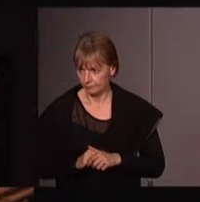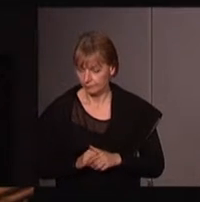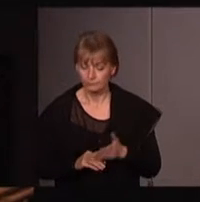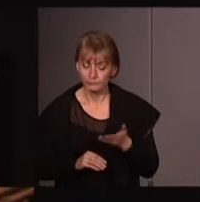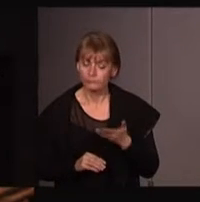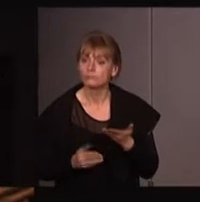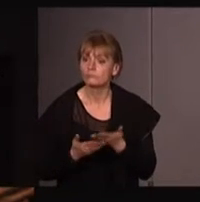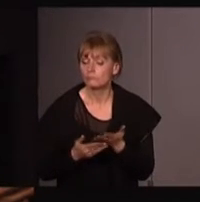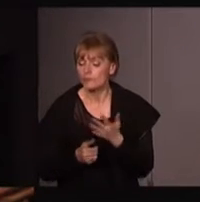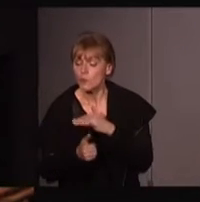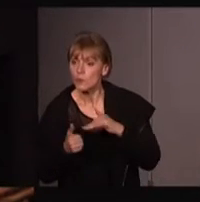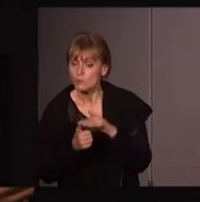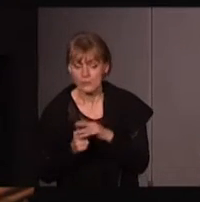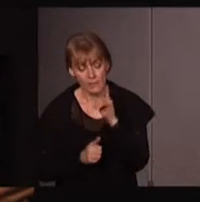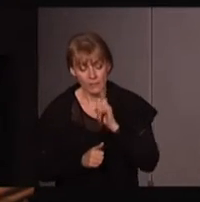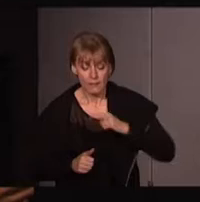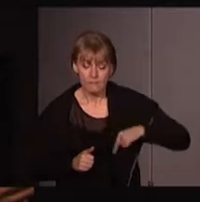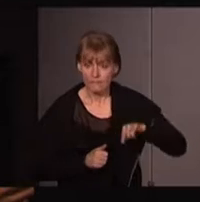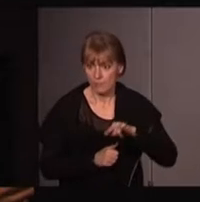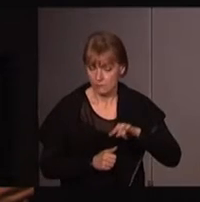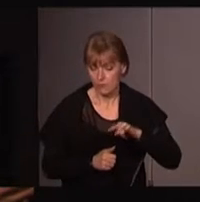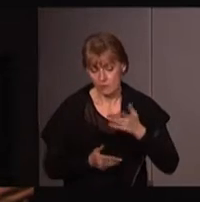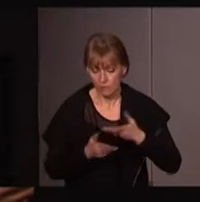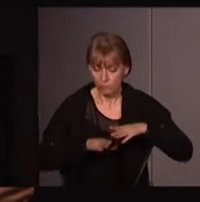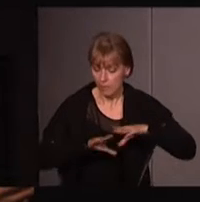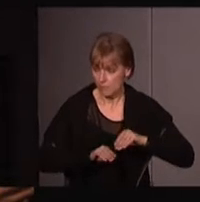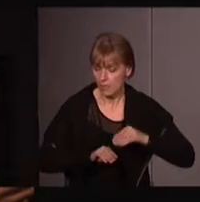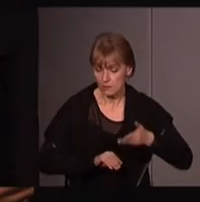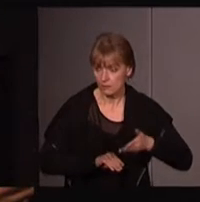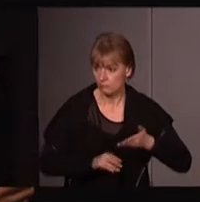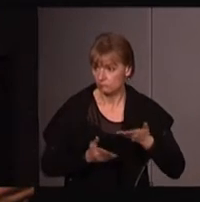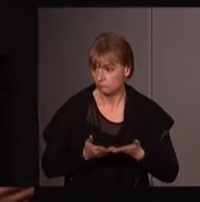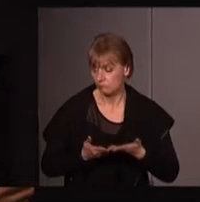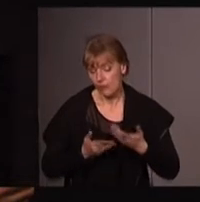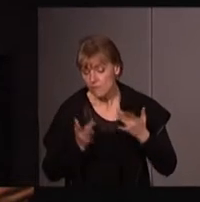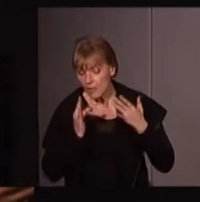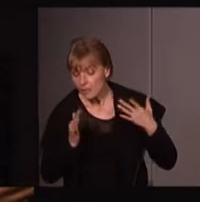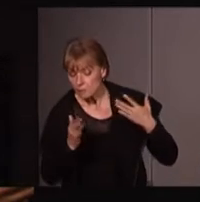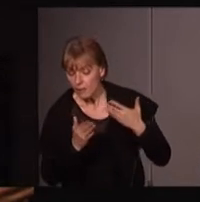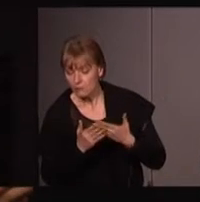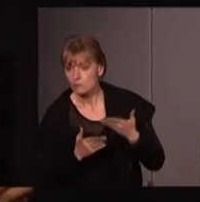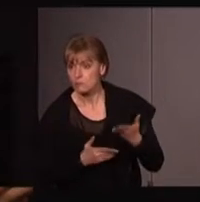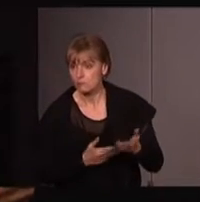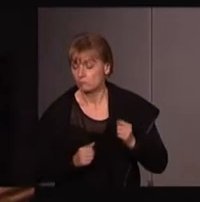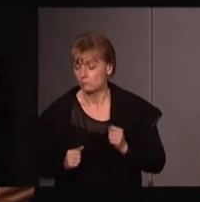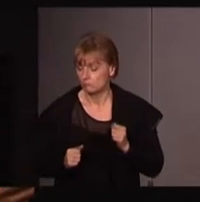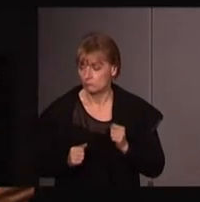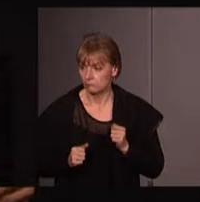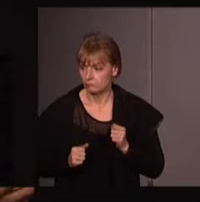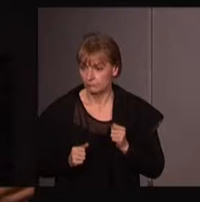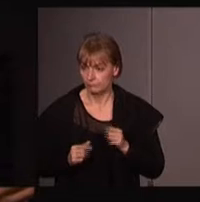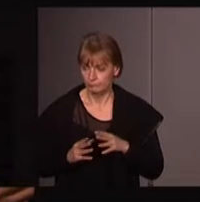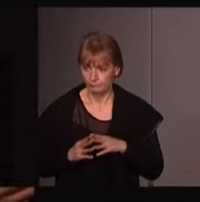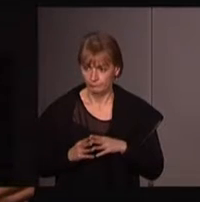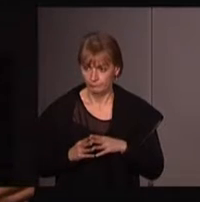rapports sociaux dans lesquels les femmes sont inscrites majoritairement dans nos sociétés, c'est-à-dire aussi, on pourrait dire, en raison de leur expérience, même si on peut discuter de ça, eh